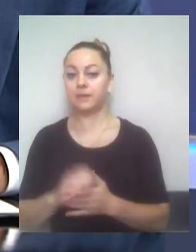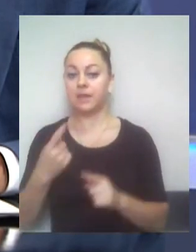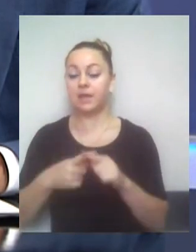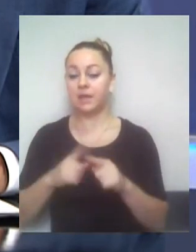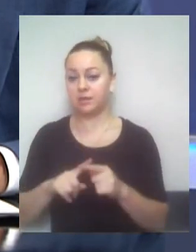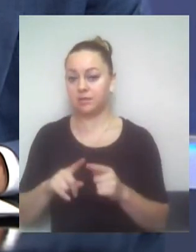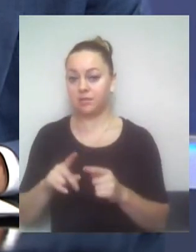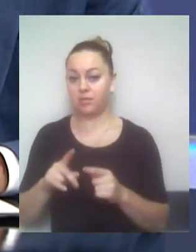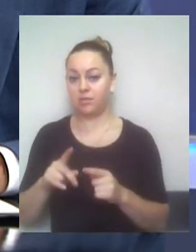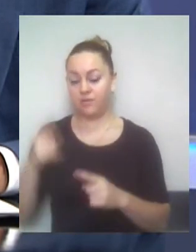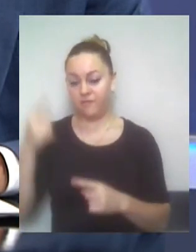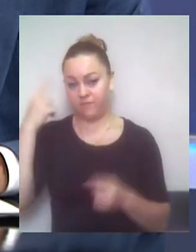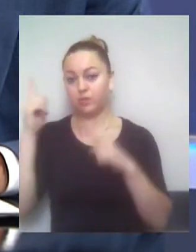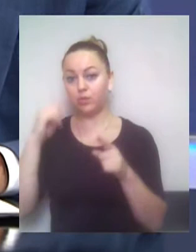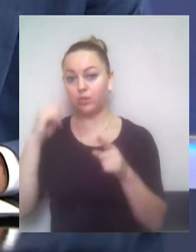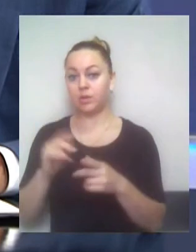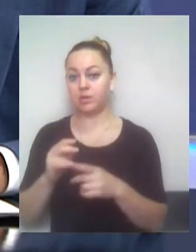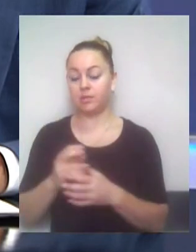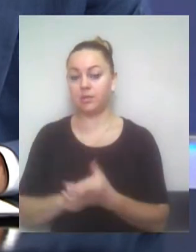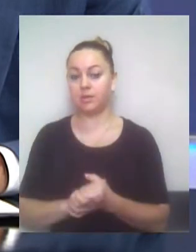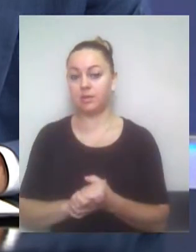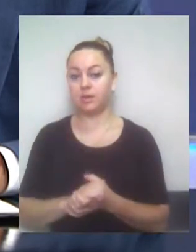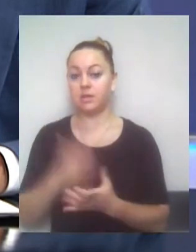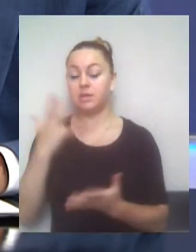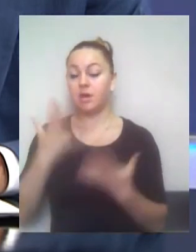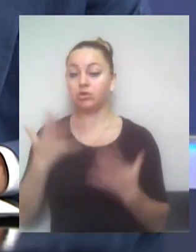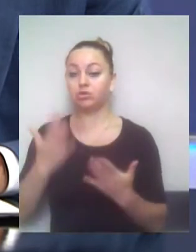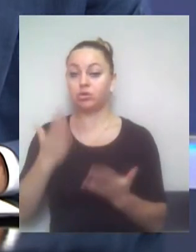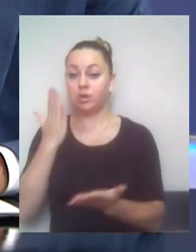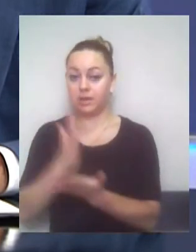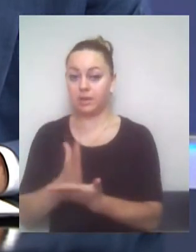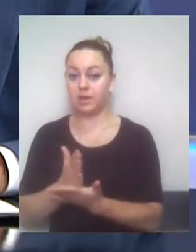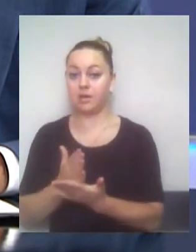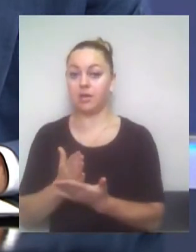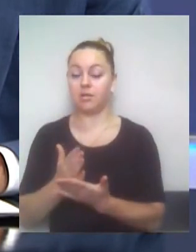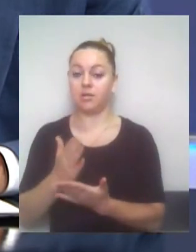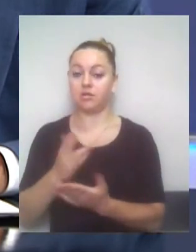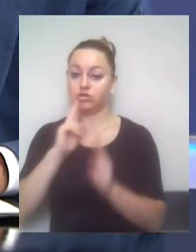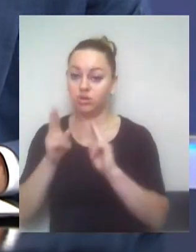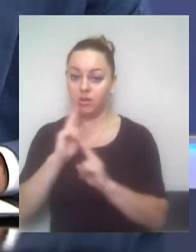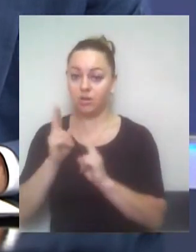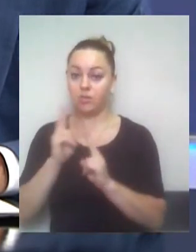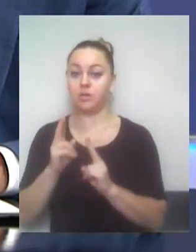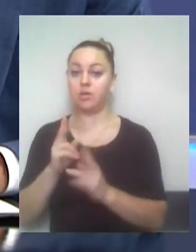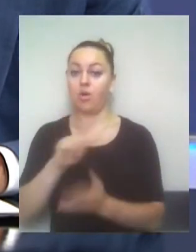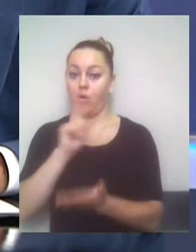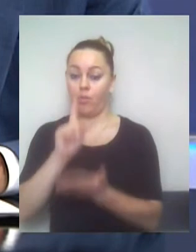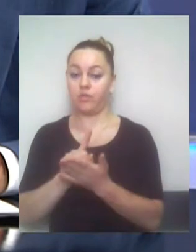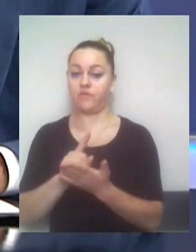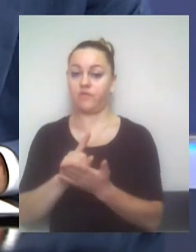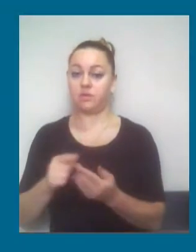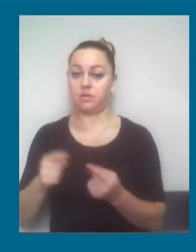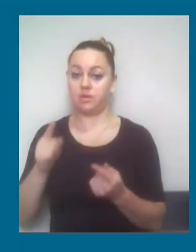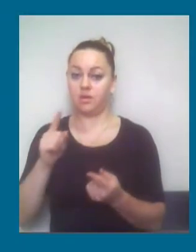надумано. Не інакше. Якщо є якісь претензії, то мають бути відповідні висновки існути